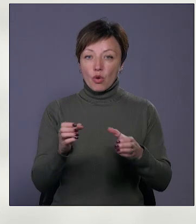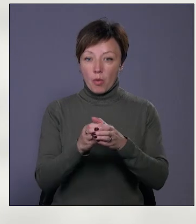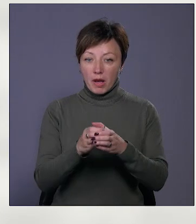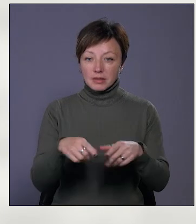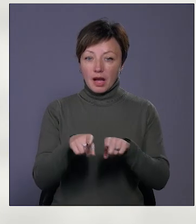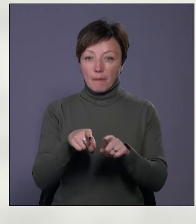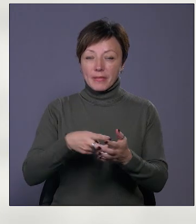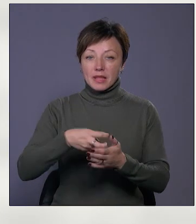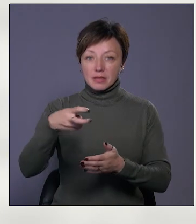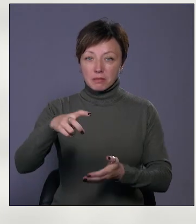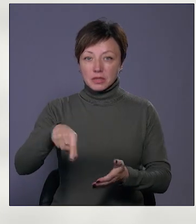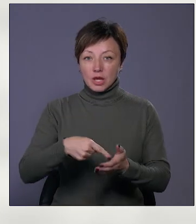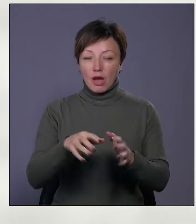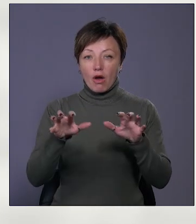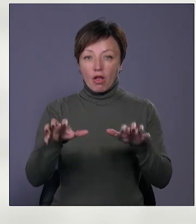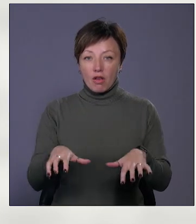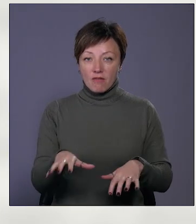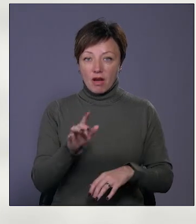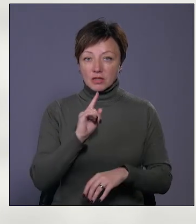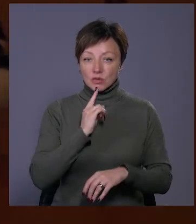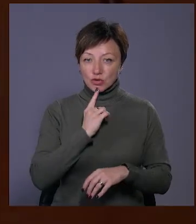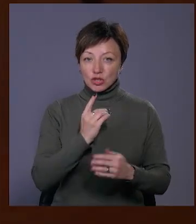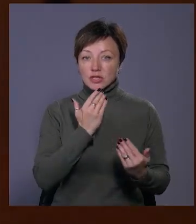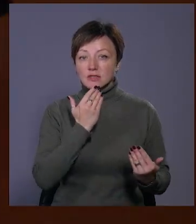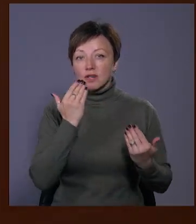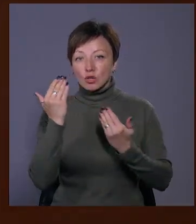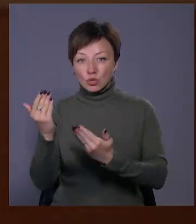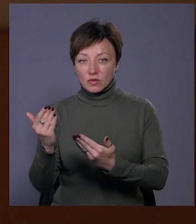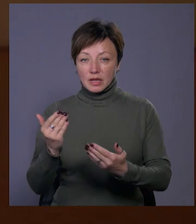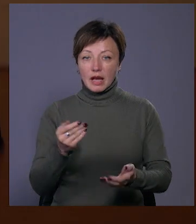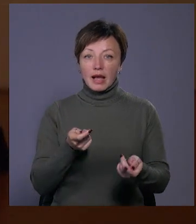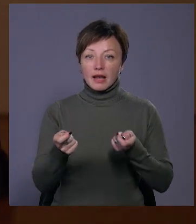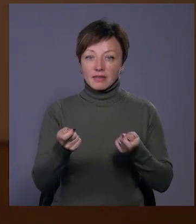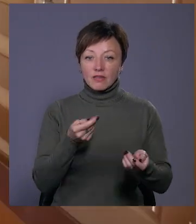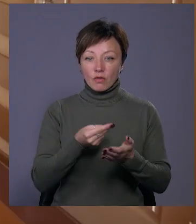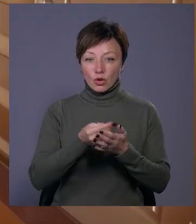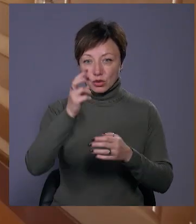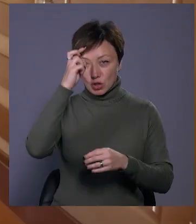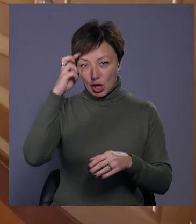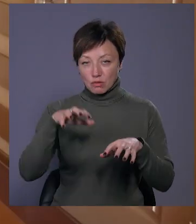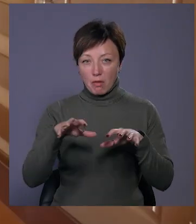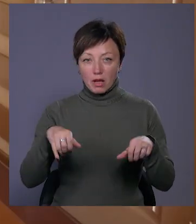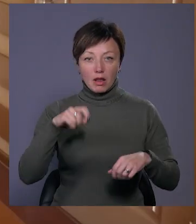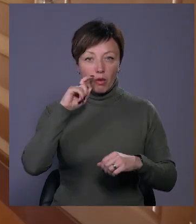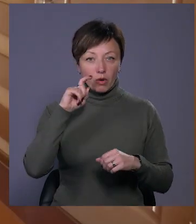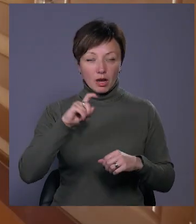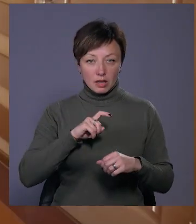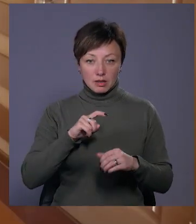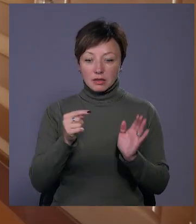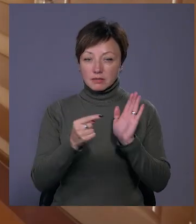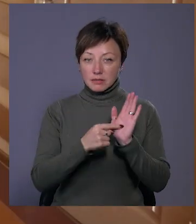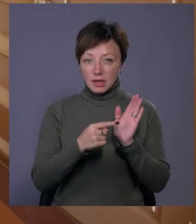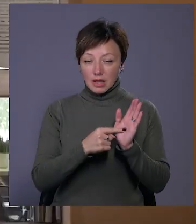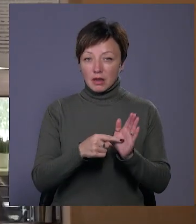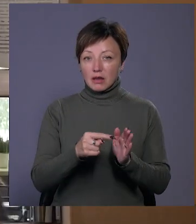листом хмельницький міський голова Олександр Семчишин звернувся до керівництва Фонду державного майна України. У ньому, зокрема,